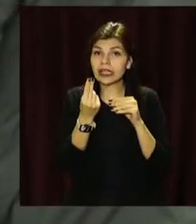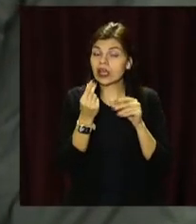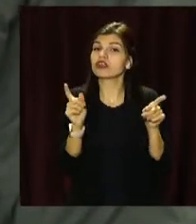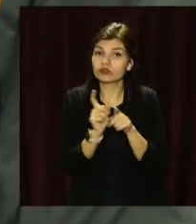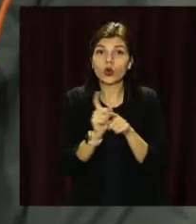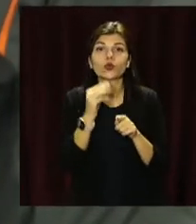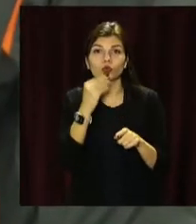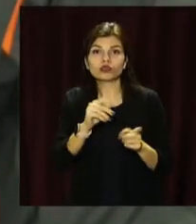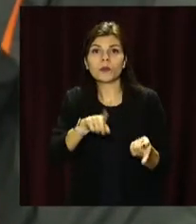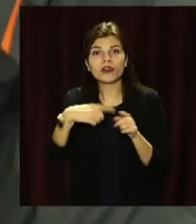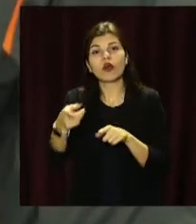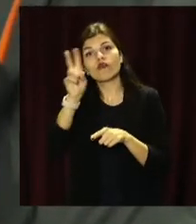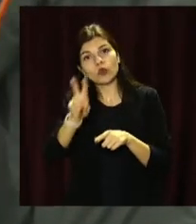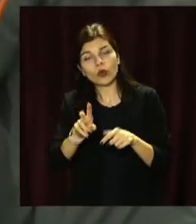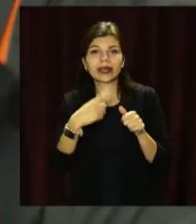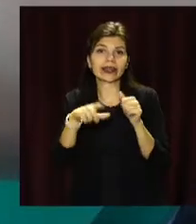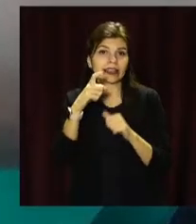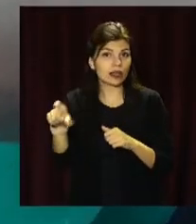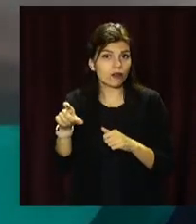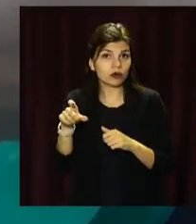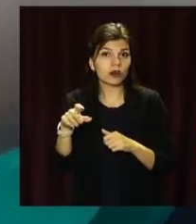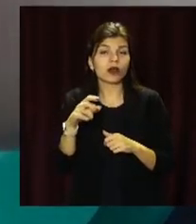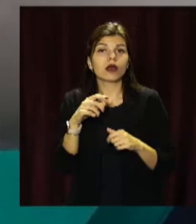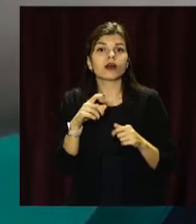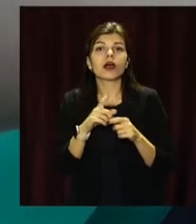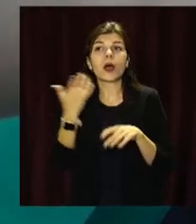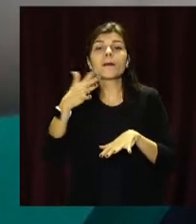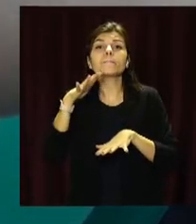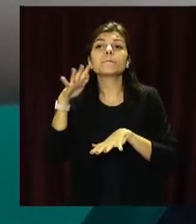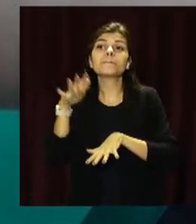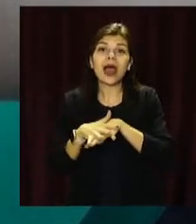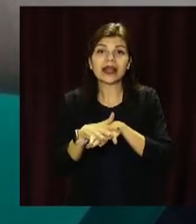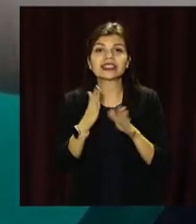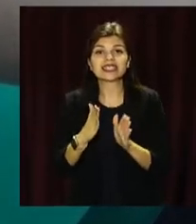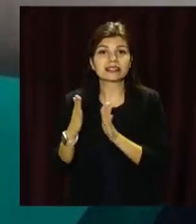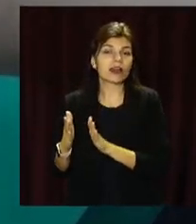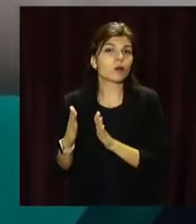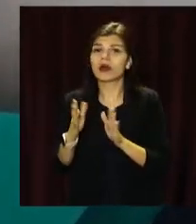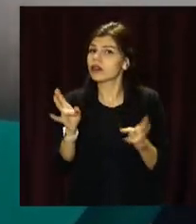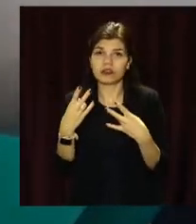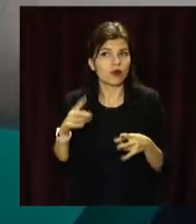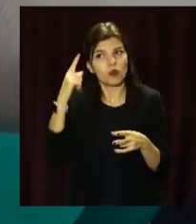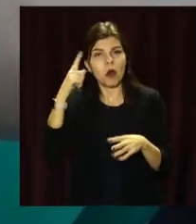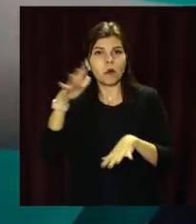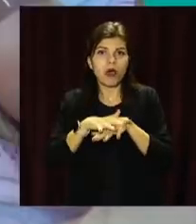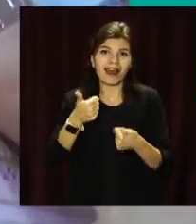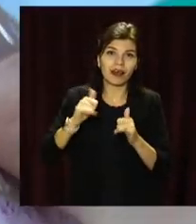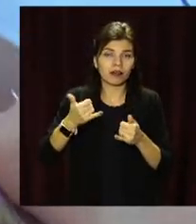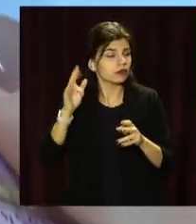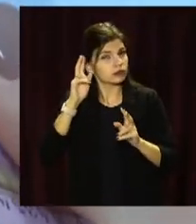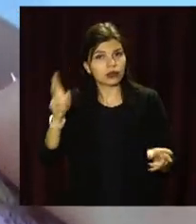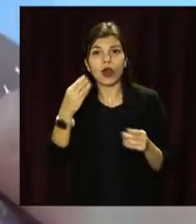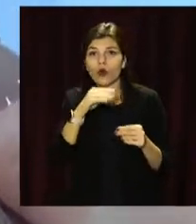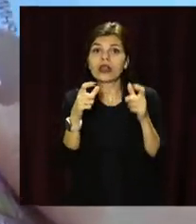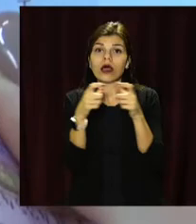все ж краще перевести в долари або євро. На стабільність банківської системи розраховувати не варто, тож тримати всі гроші